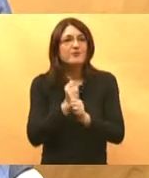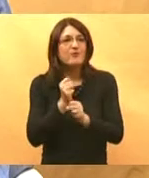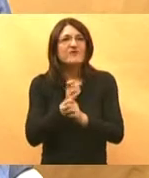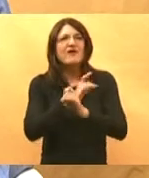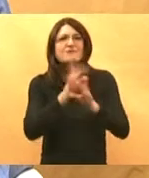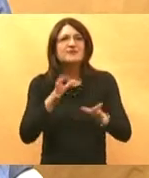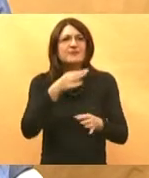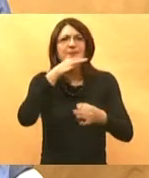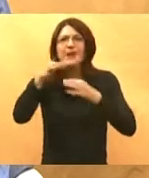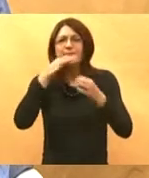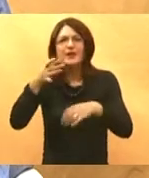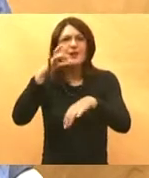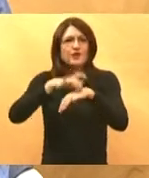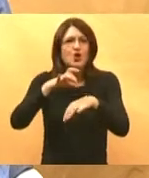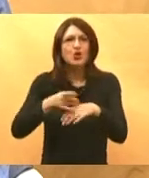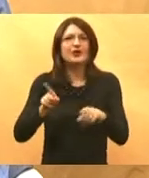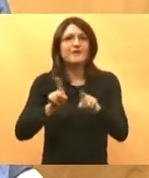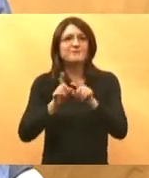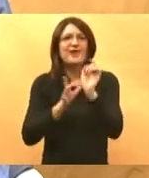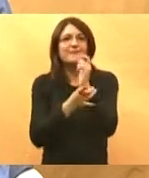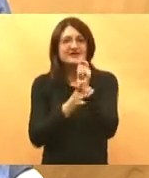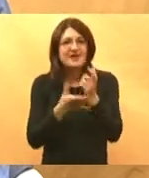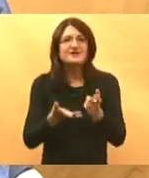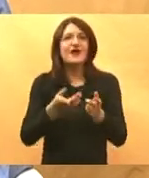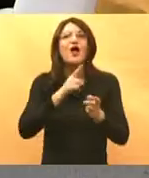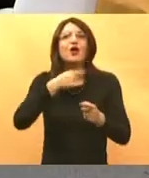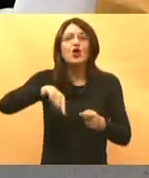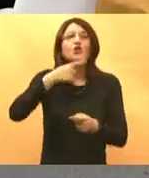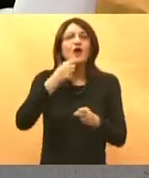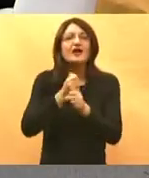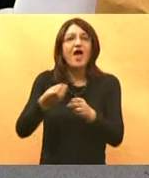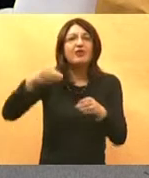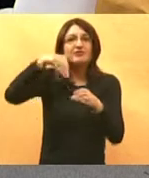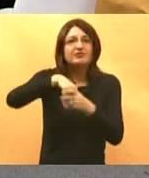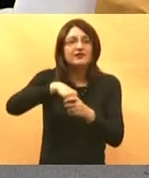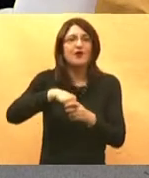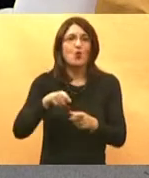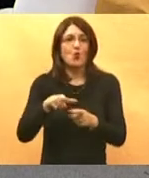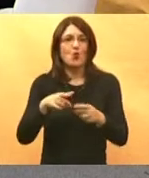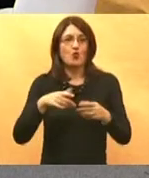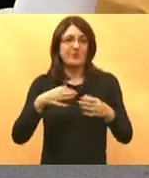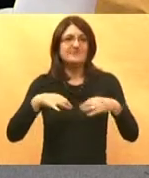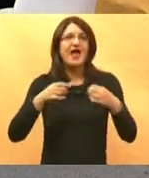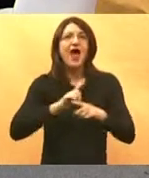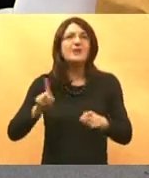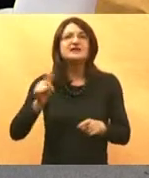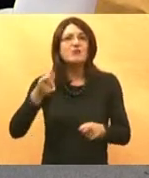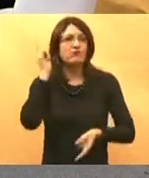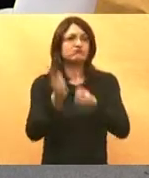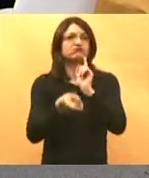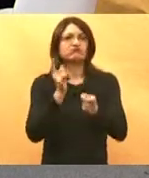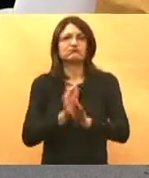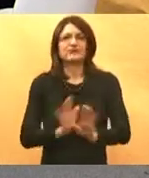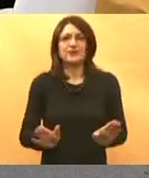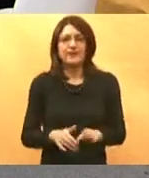pita i lječnike, i pacijente, i sestre. Dakle, sve su u dionike u zdravstvu, a ne jednostrano z glave reformirati. Kada vas